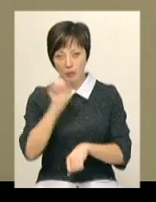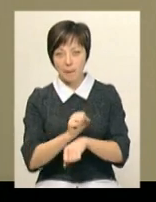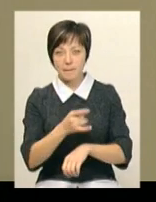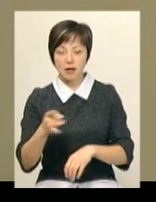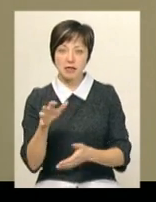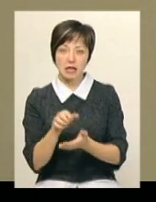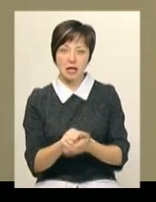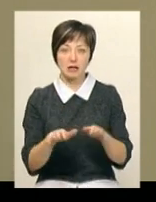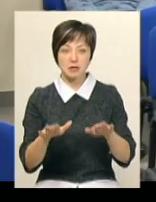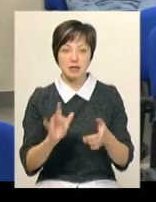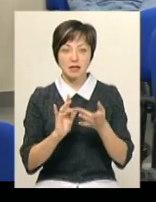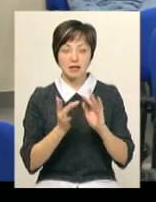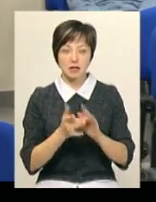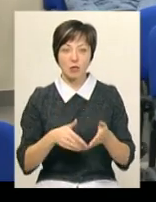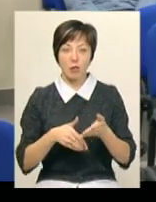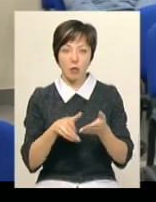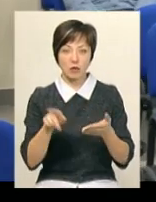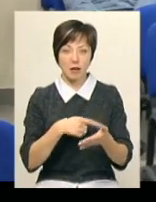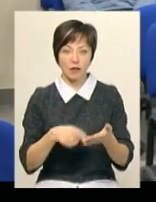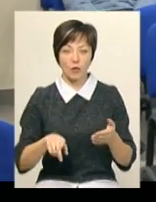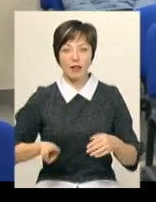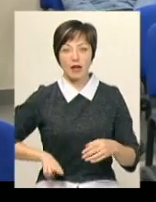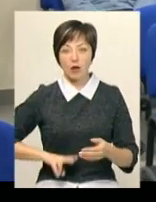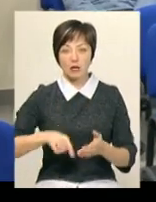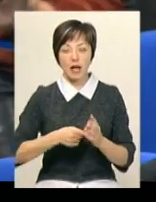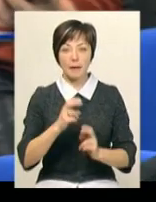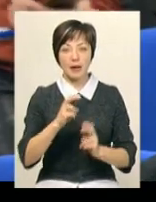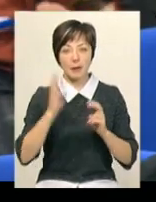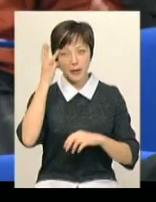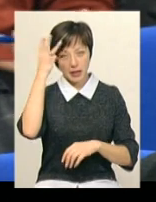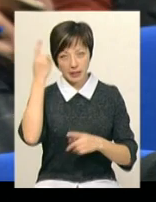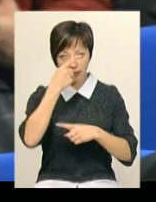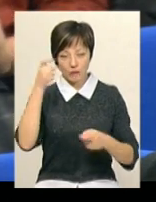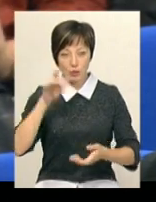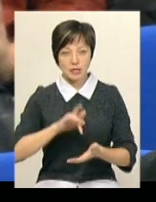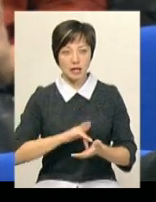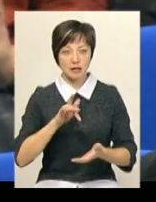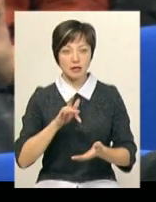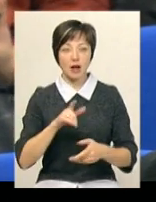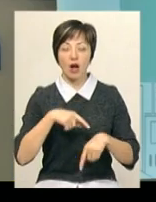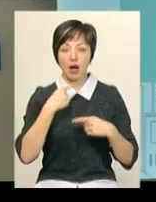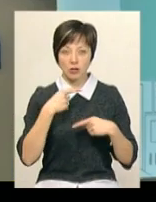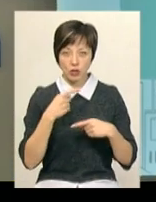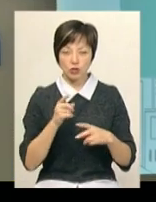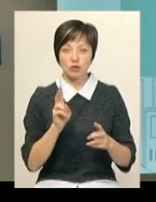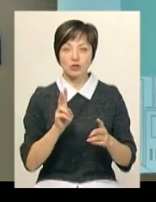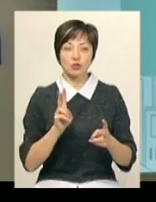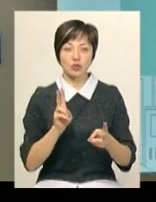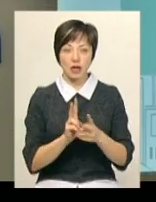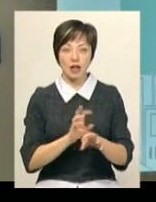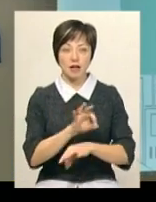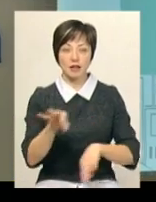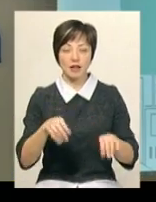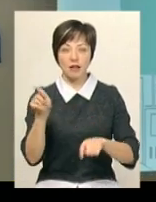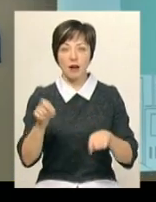зайняти місце онлайн з допомогою смартфона. Директор комунального підприємства «Хмельницьк інфоцентр» Сергій Гмедвійчук каже, зустріли архітектора на